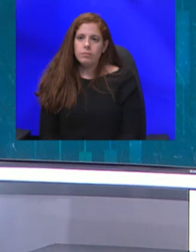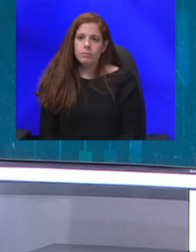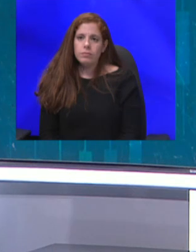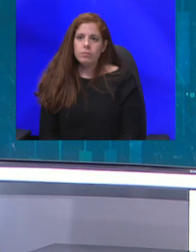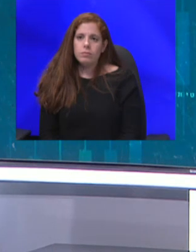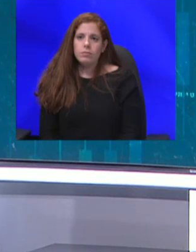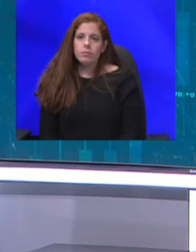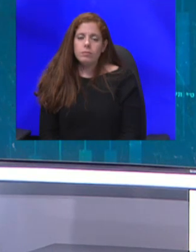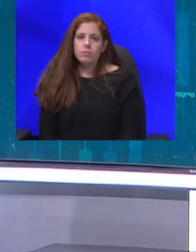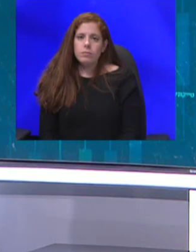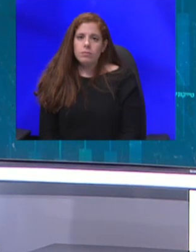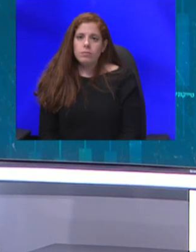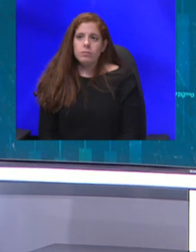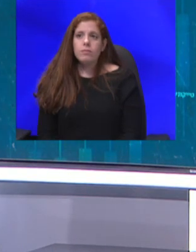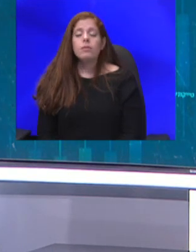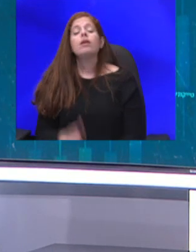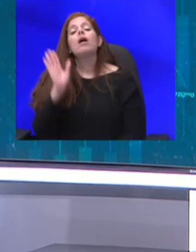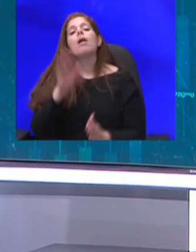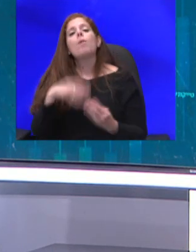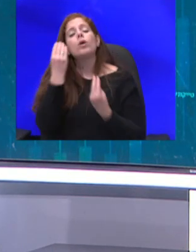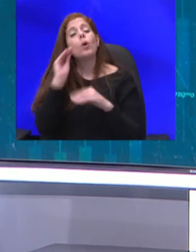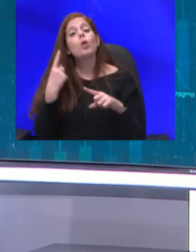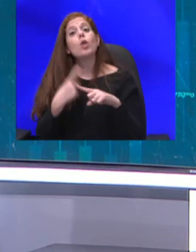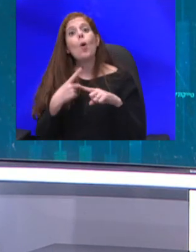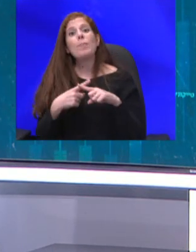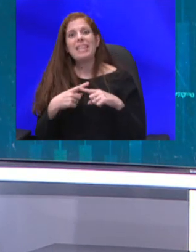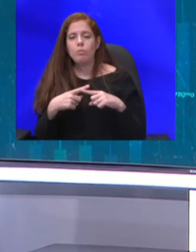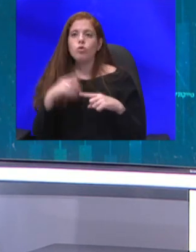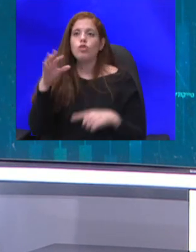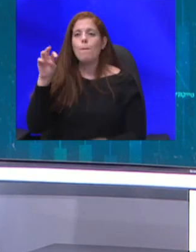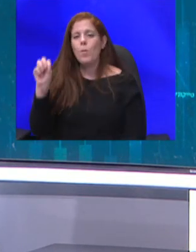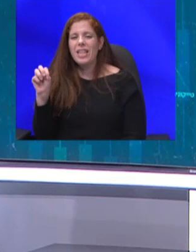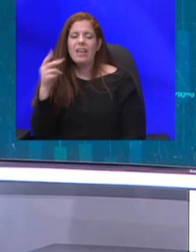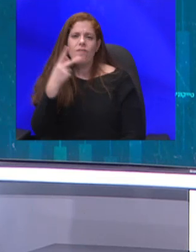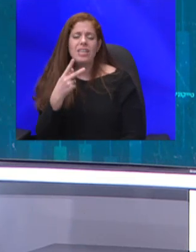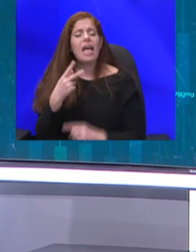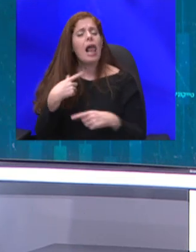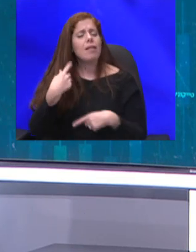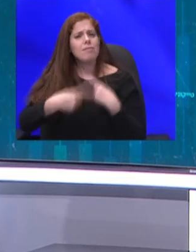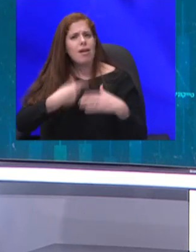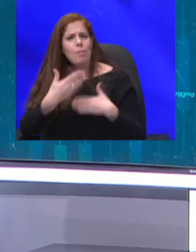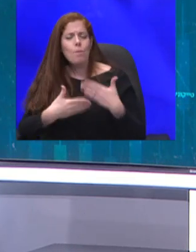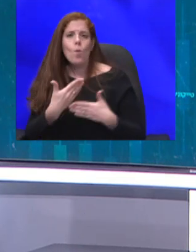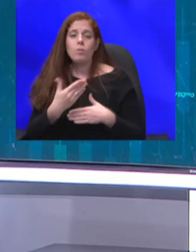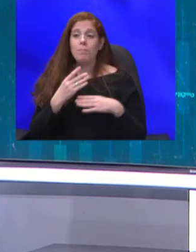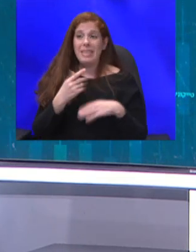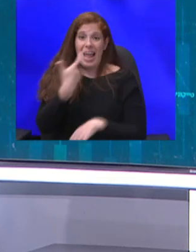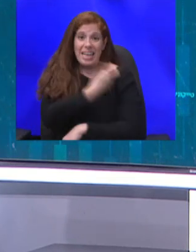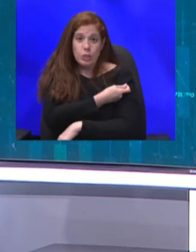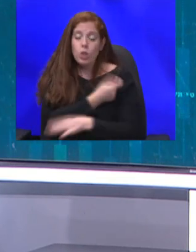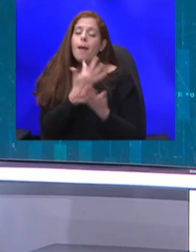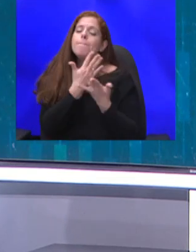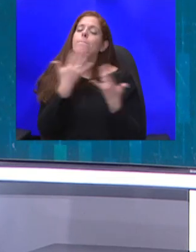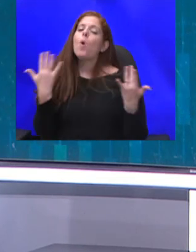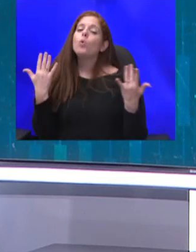למרות ההודעות האופטימיות של מודרנה ופייזר על ההתקדמות המשמעותית בדרך לחיסון כבר ברור שיעבור הרבה זמן